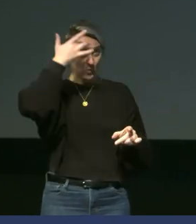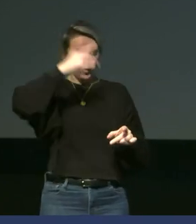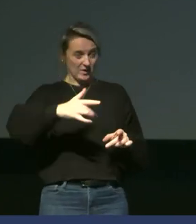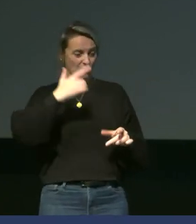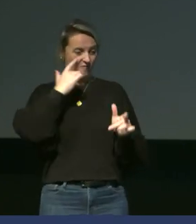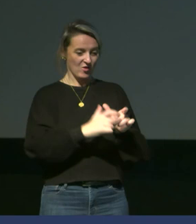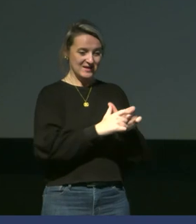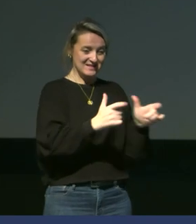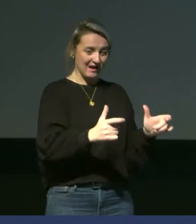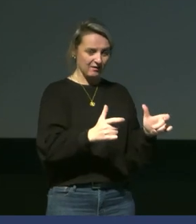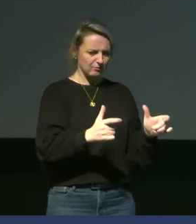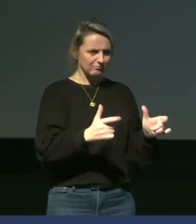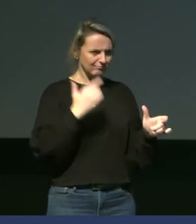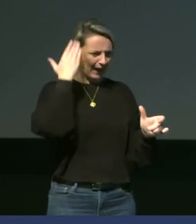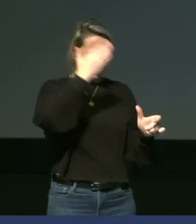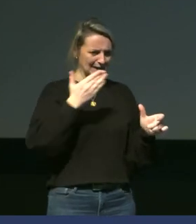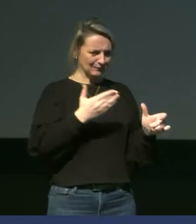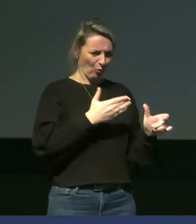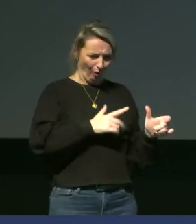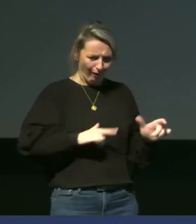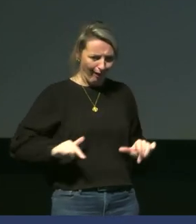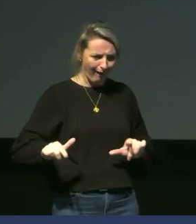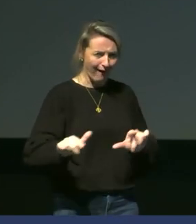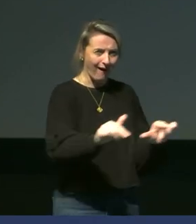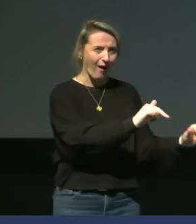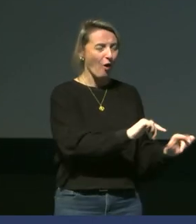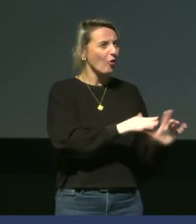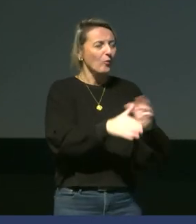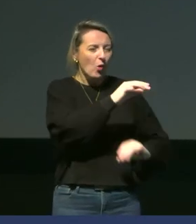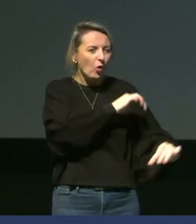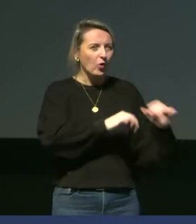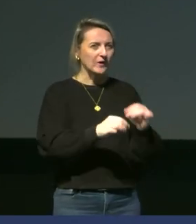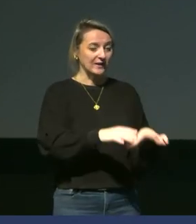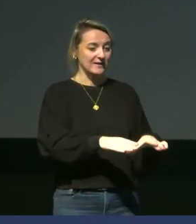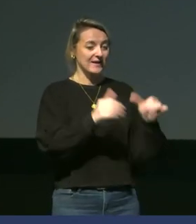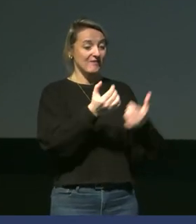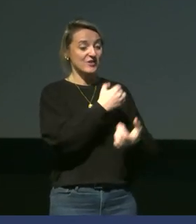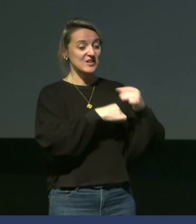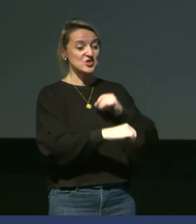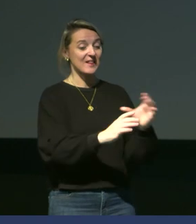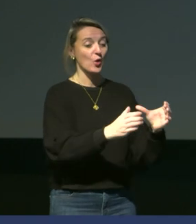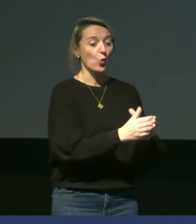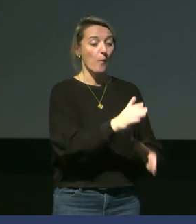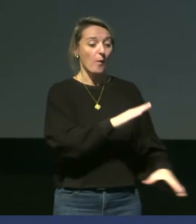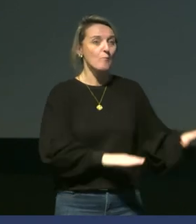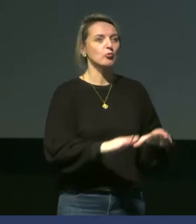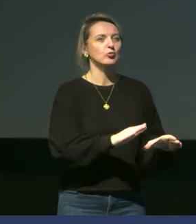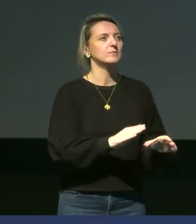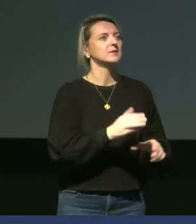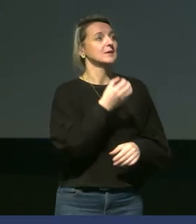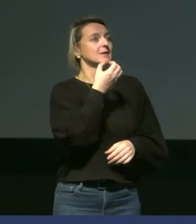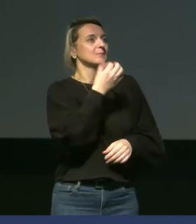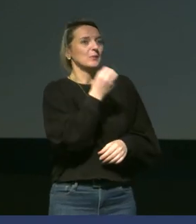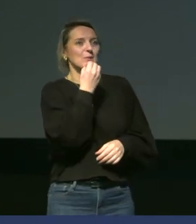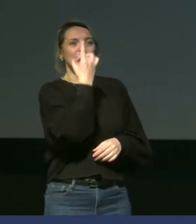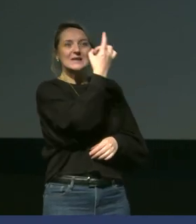entourée de la colonie. Comment on met en place cette station sans perturber les manchots ? Oui, c'est une bonne question. Et c'est vrai qu